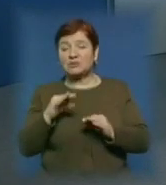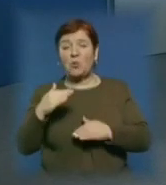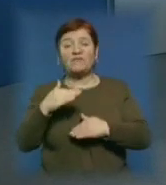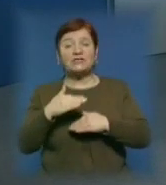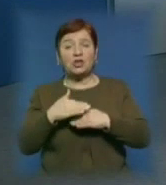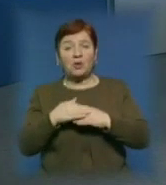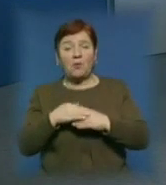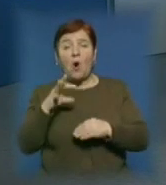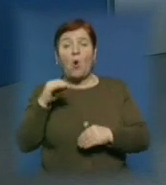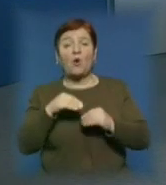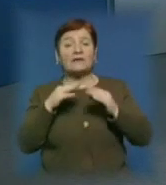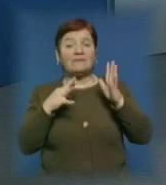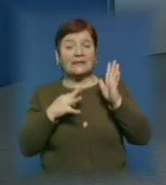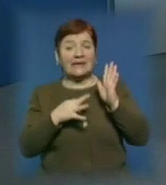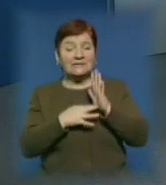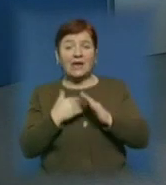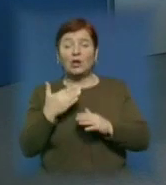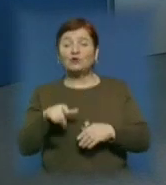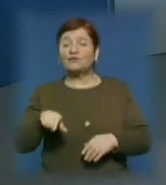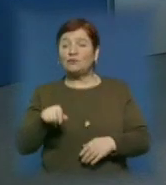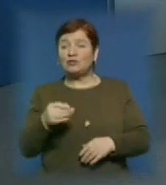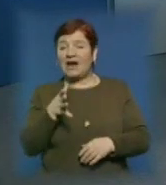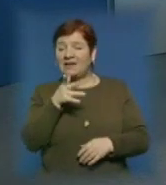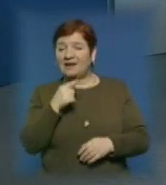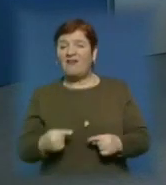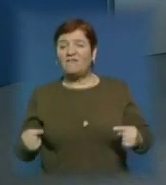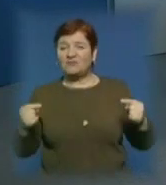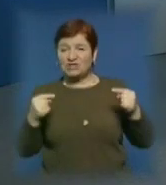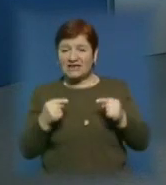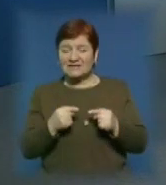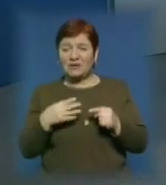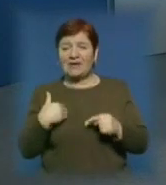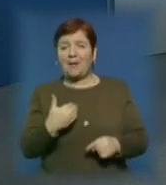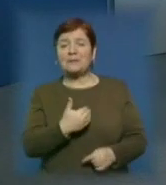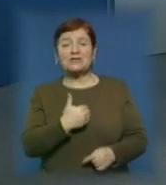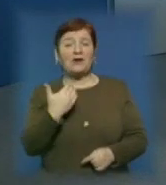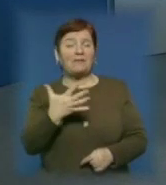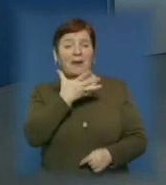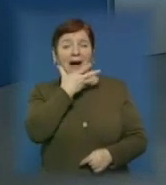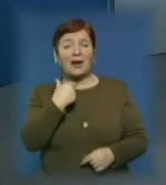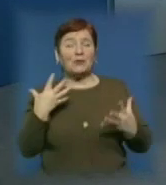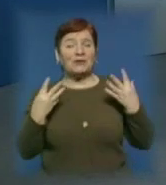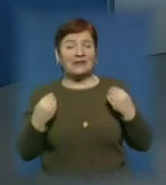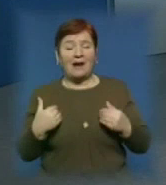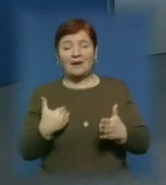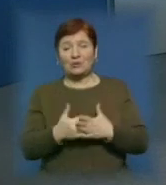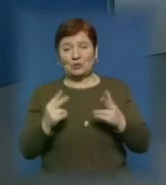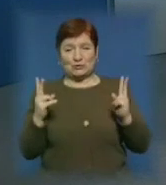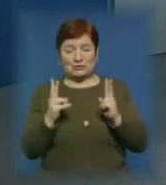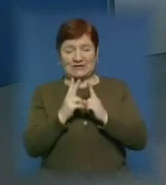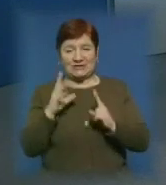вечірньому випуску о 19-тій. Тож вмикайте телеканал ТЕС-1 вчасно. Я ж бажаю вам гарного дня і до зустрічі.